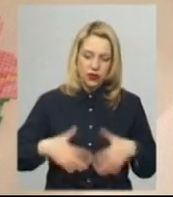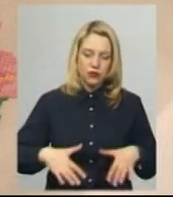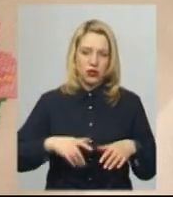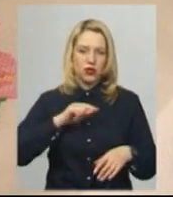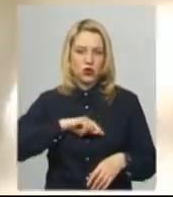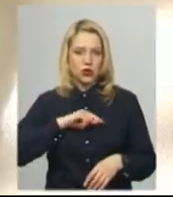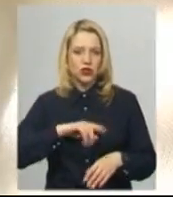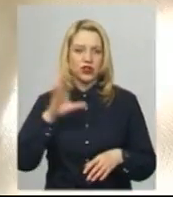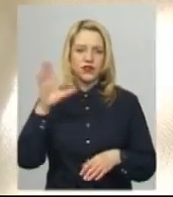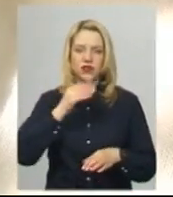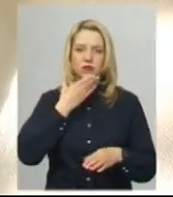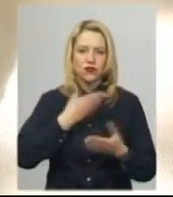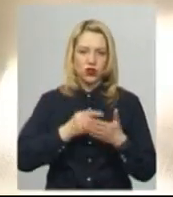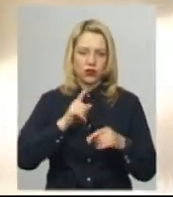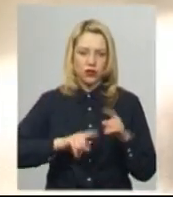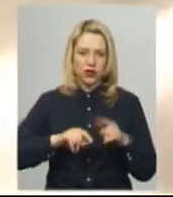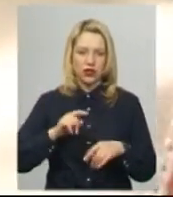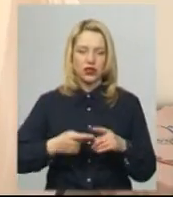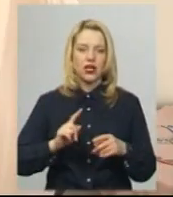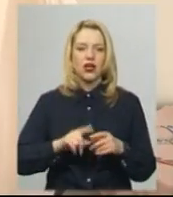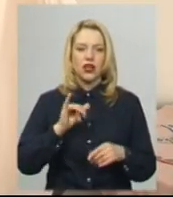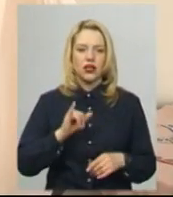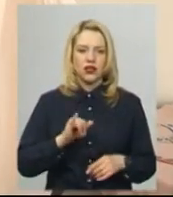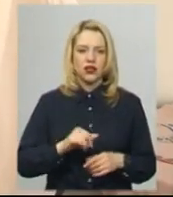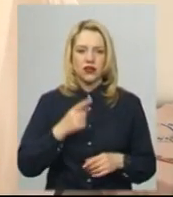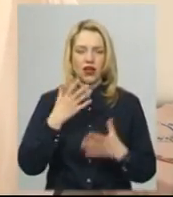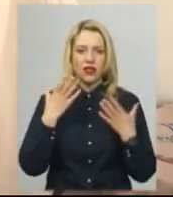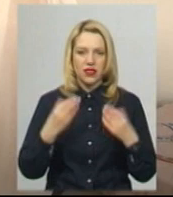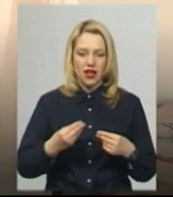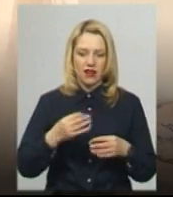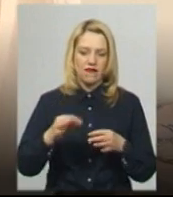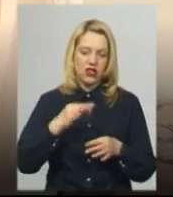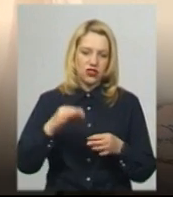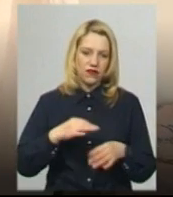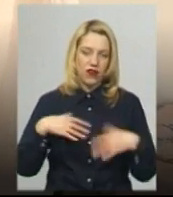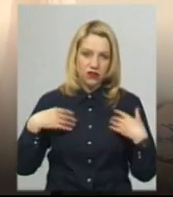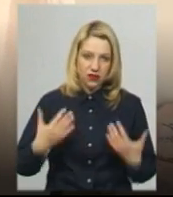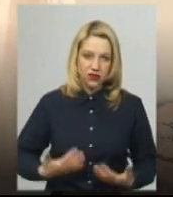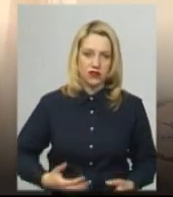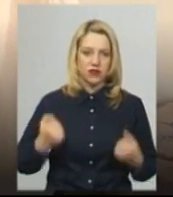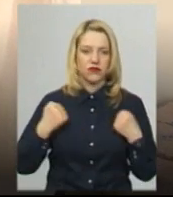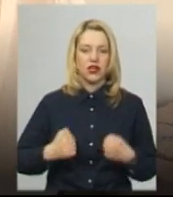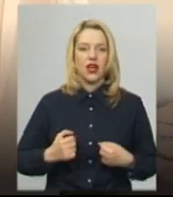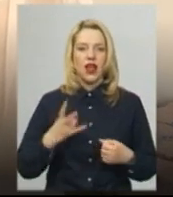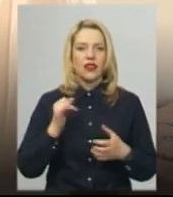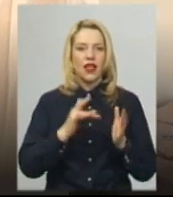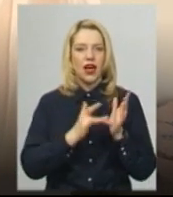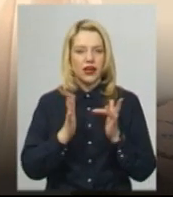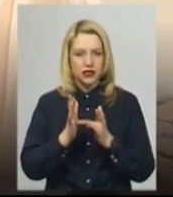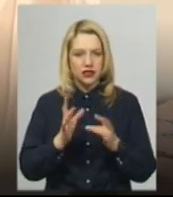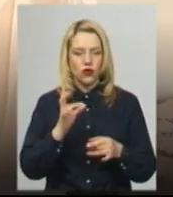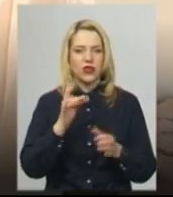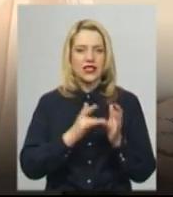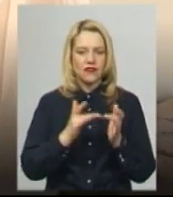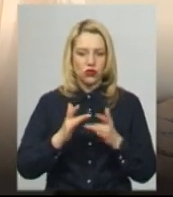своїм рідним. Та шкодує, що на год одягати вишиванки небагато. На день вишиванки вже ходимо на різдво завжди на святовий